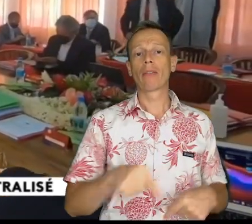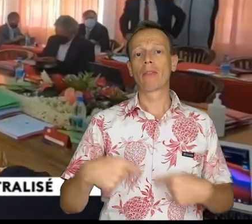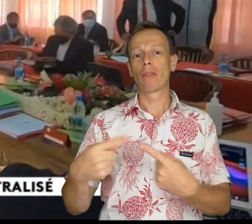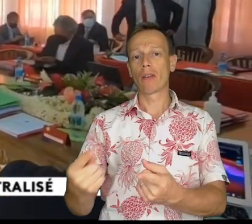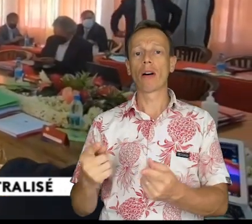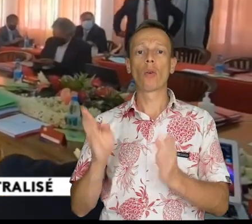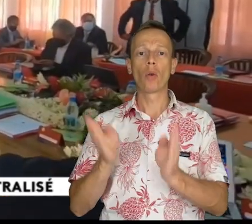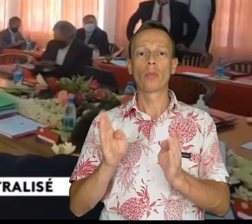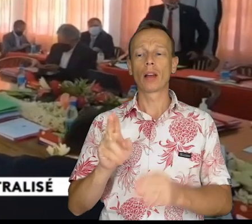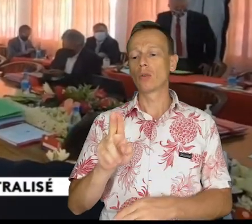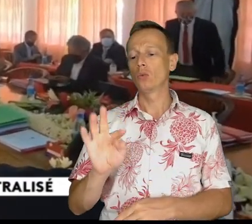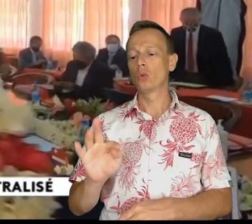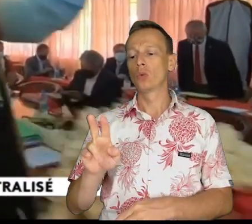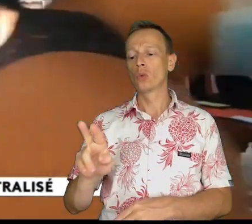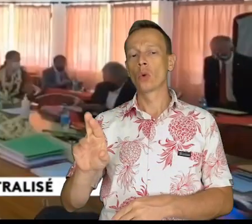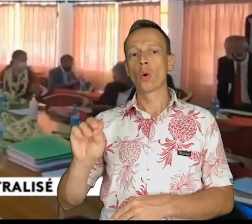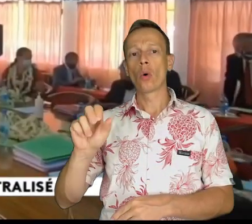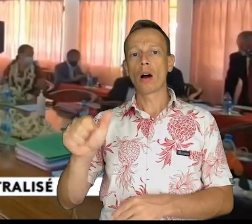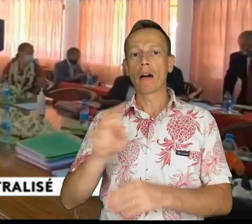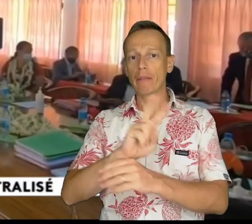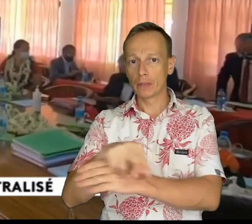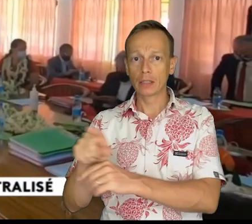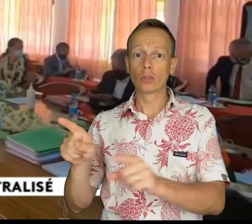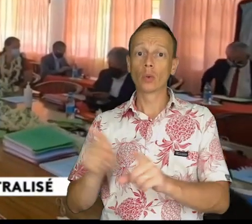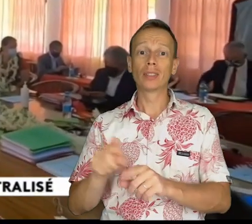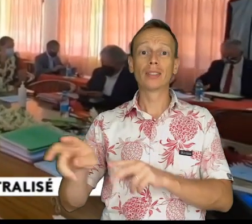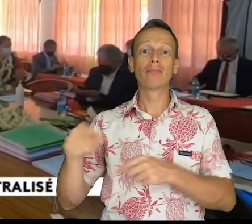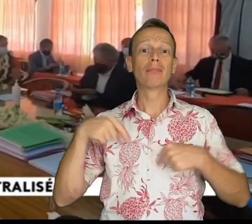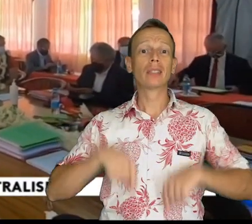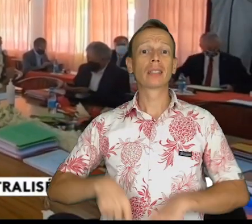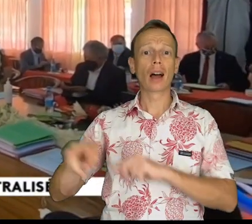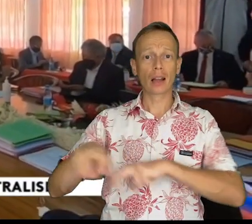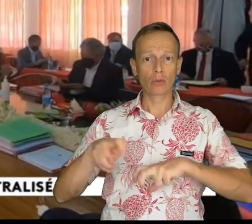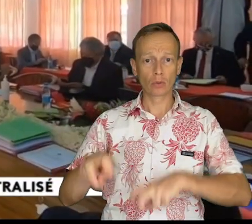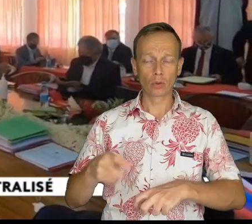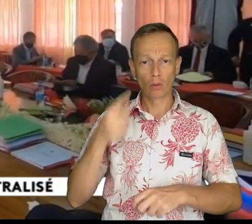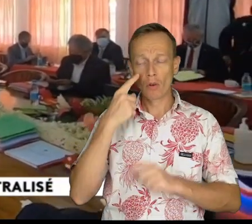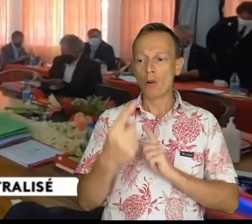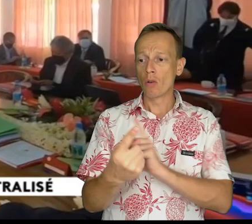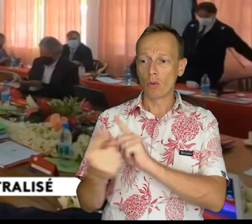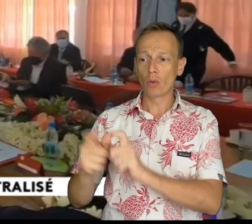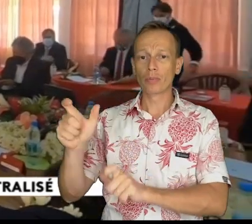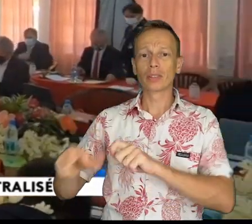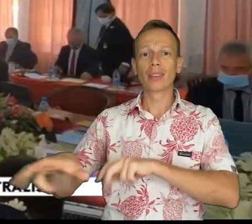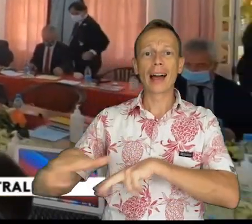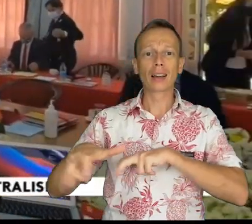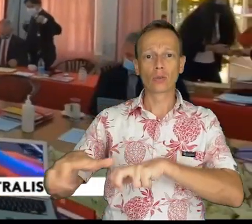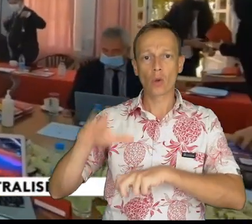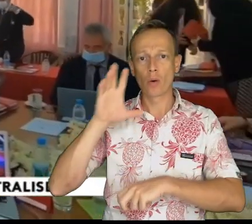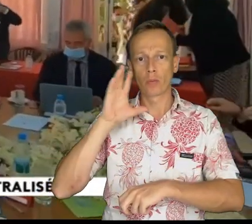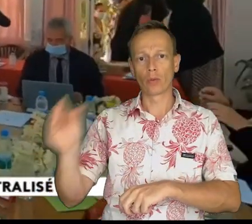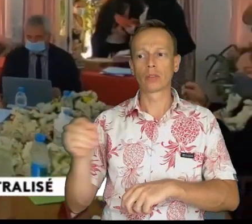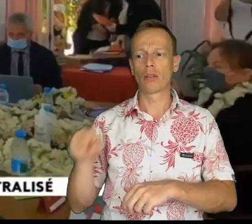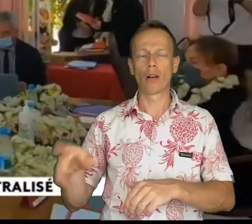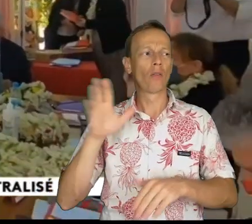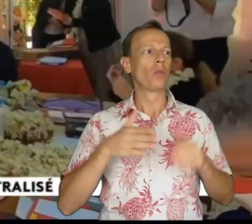'Otouroua. Le ministre de l'Agriculture, Théarie Alpha, doit également cet après-midi remettre des aides aux agriculteurs qui en avaient fait la